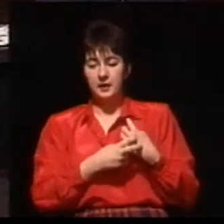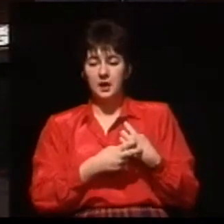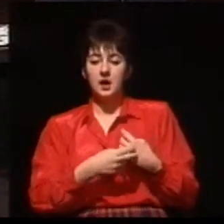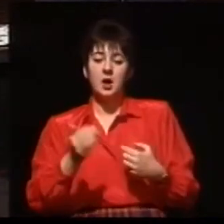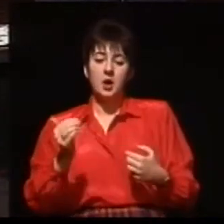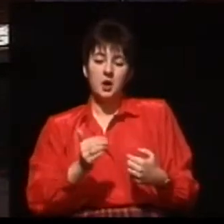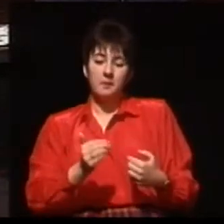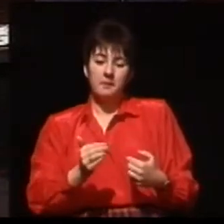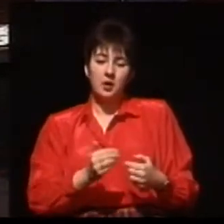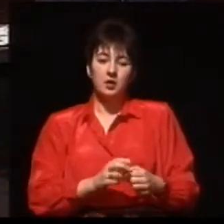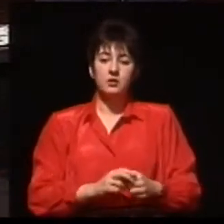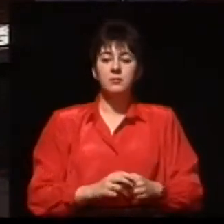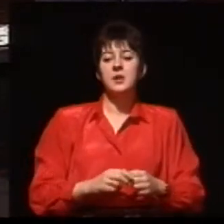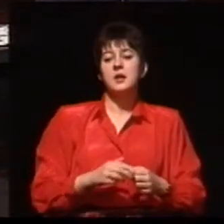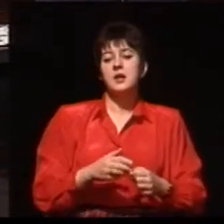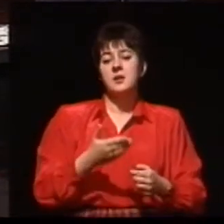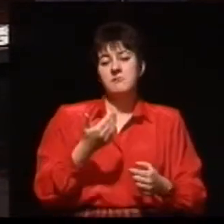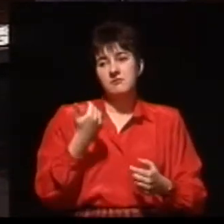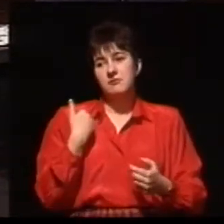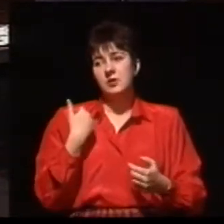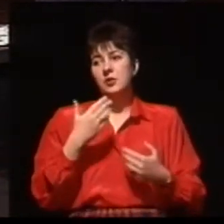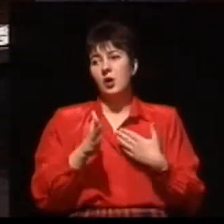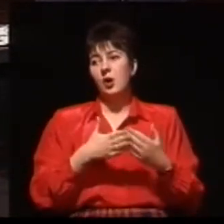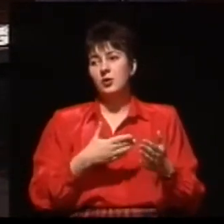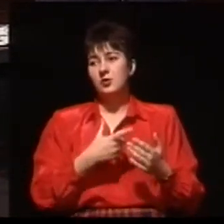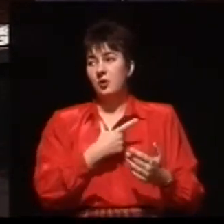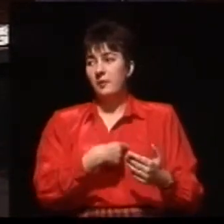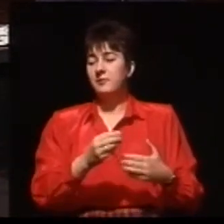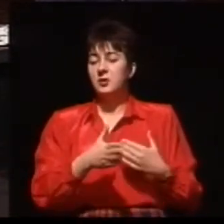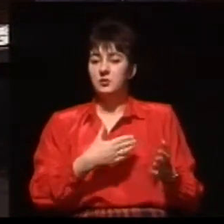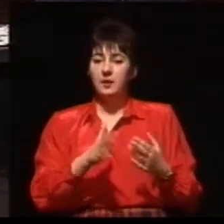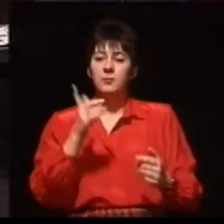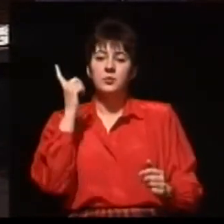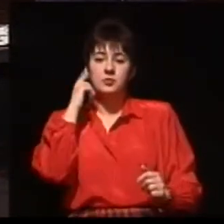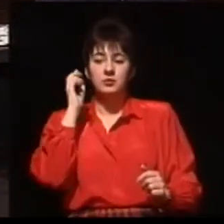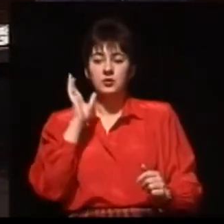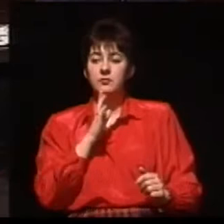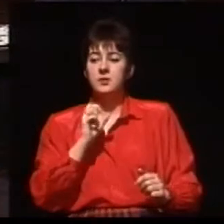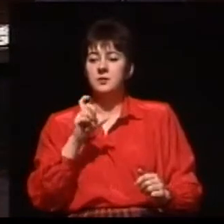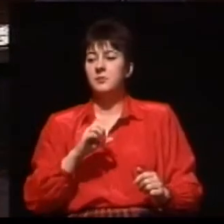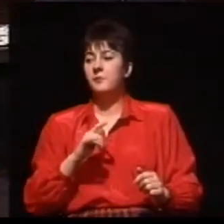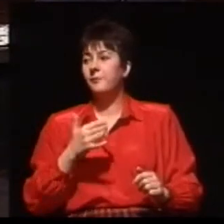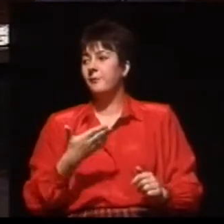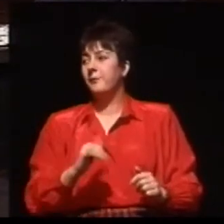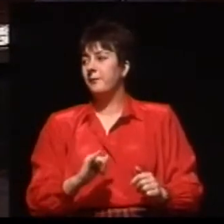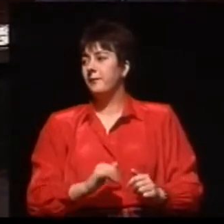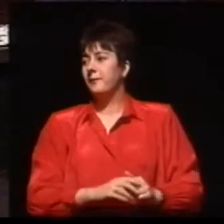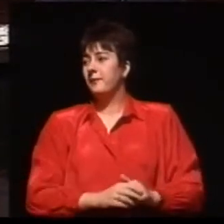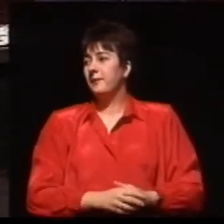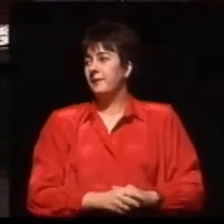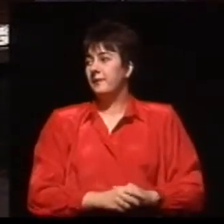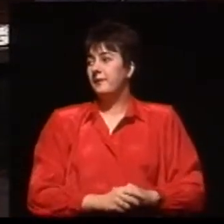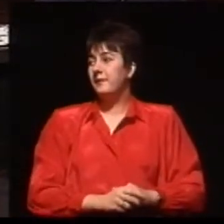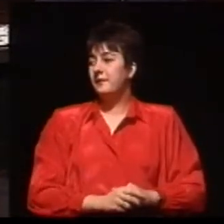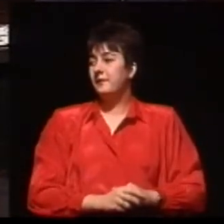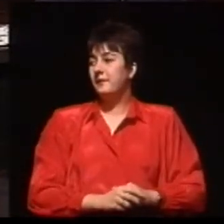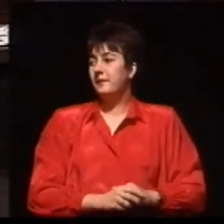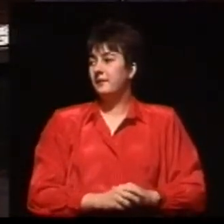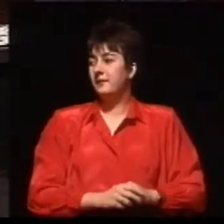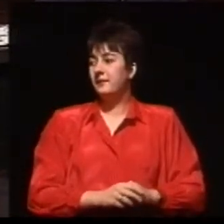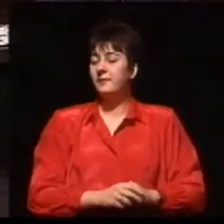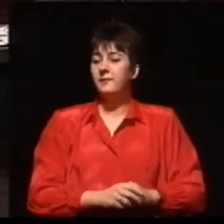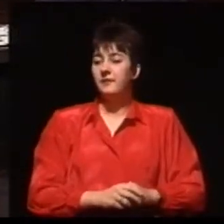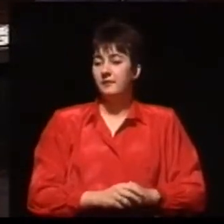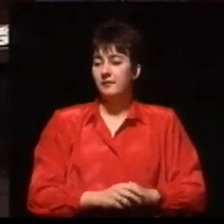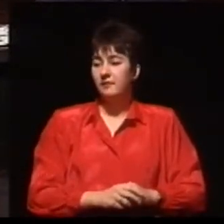wyeliminować problem głuchoty we współczesnym społeczeństwie? Pan poruszył bardzo ważny problem. To jest odzwierciedlenie tego, czym my zajmujemy się na